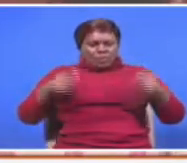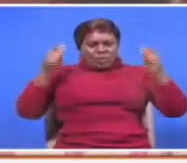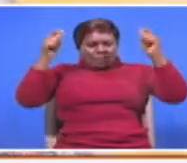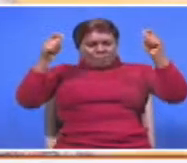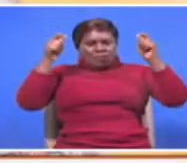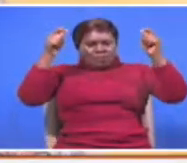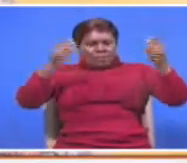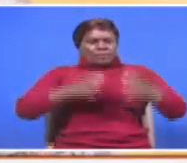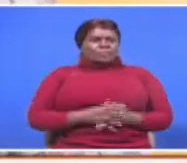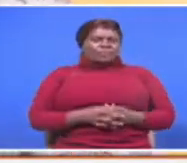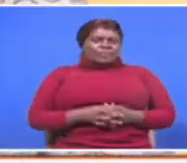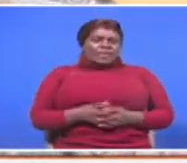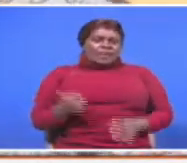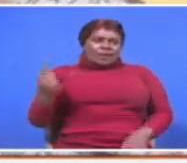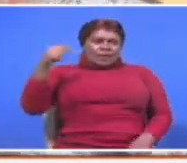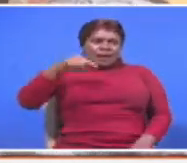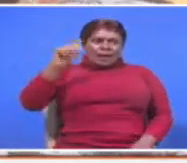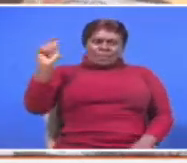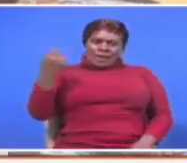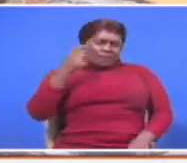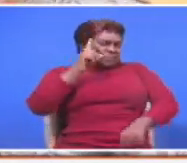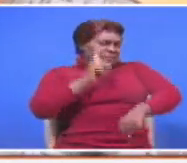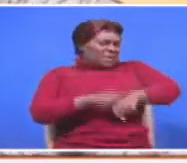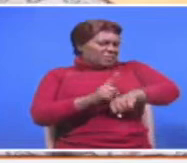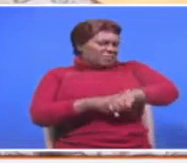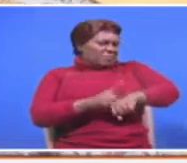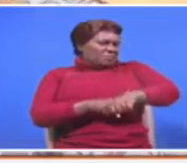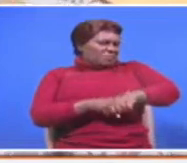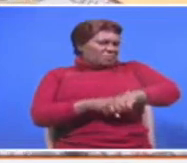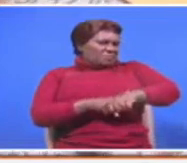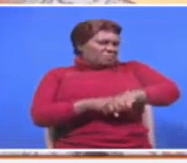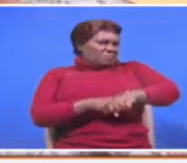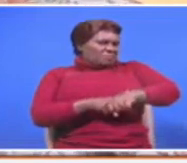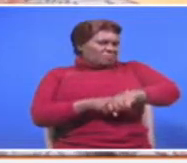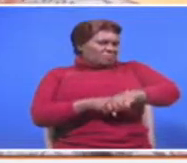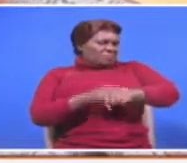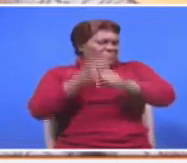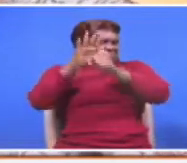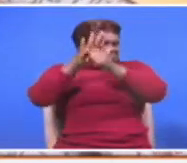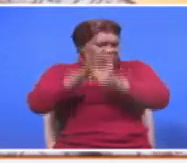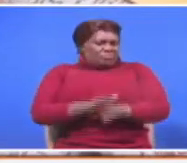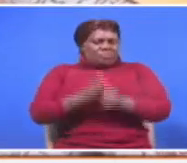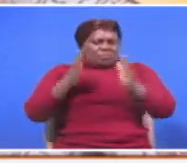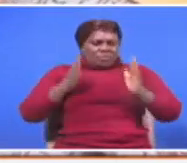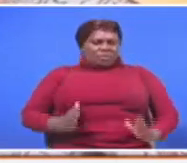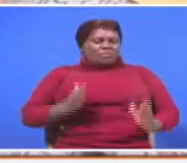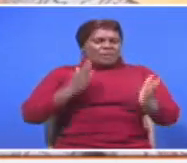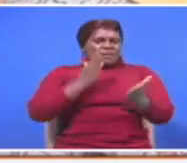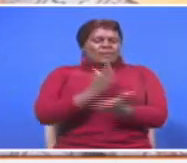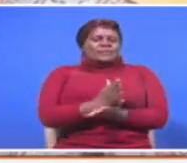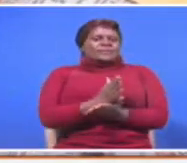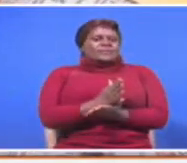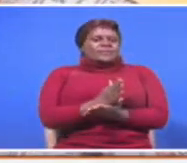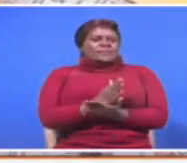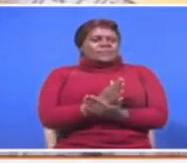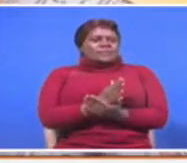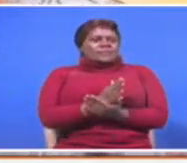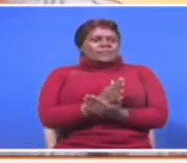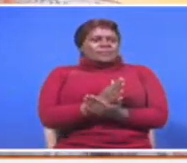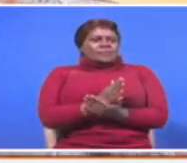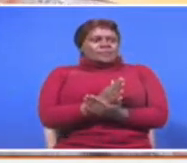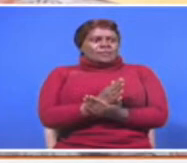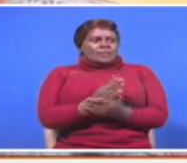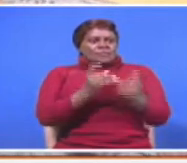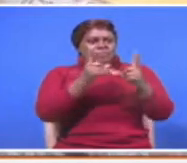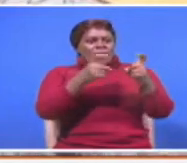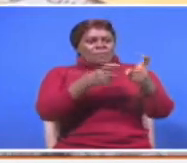zimio. He has come to Kenya at a time of gross violation of human rights. As a